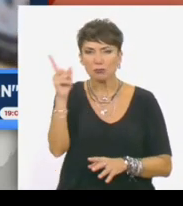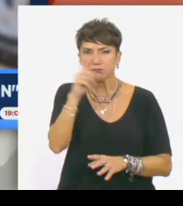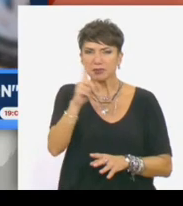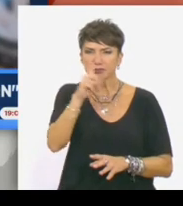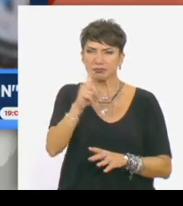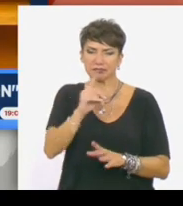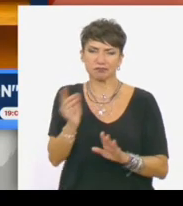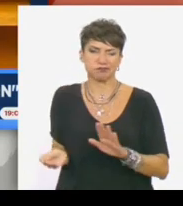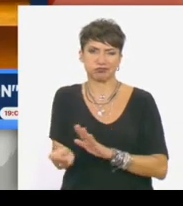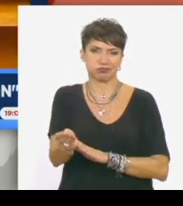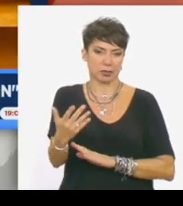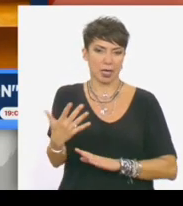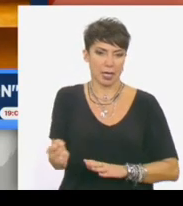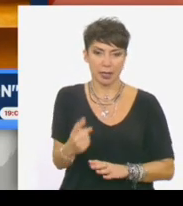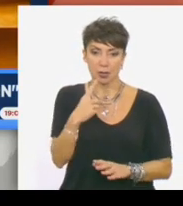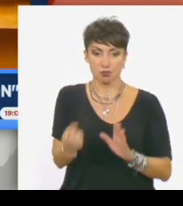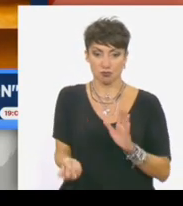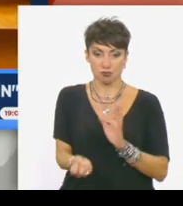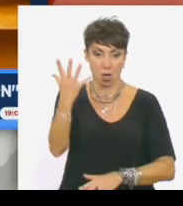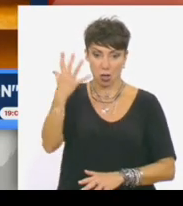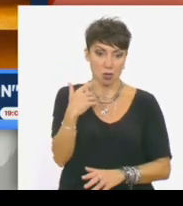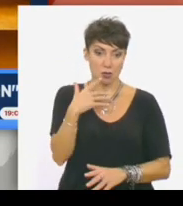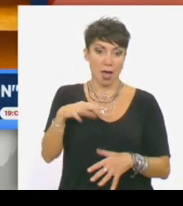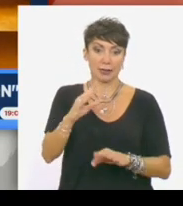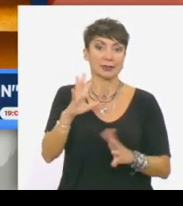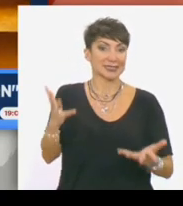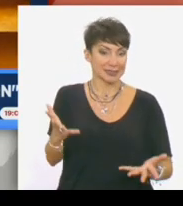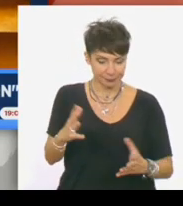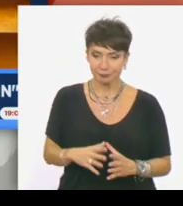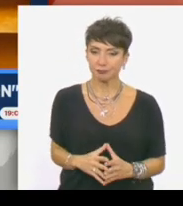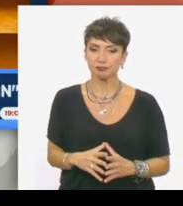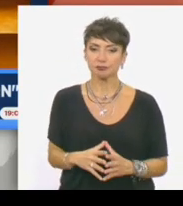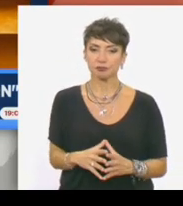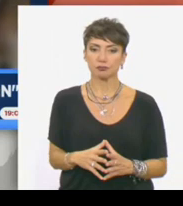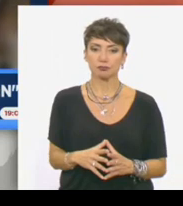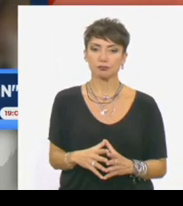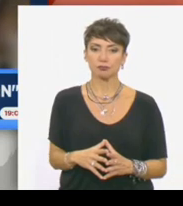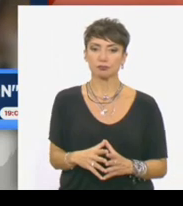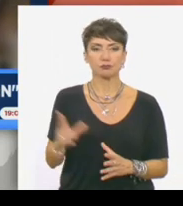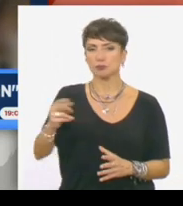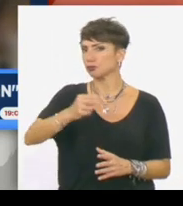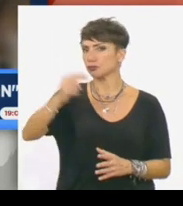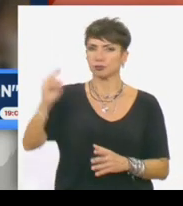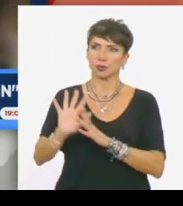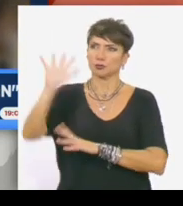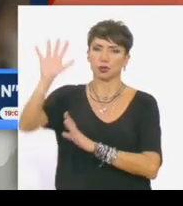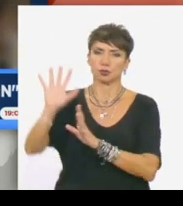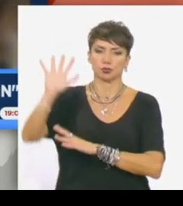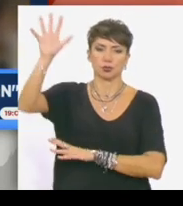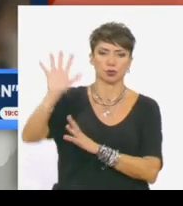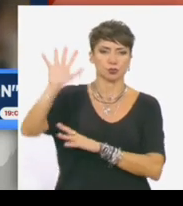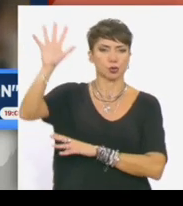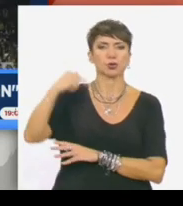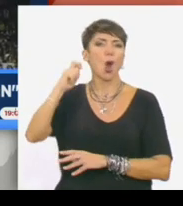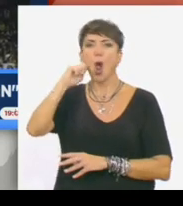συνταγογραφήσεις. Όλα ξεκίνησαν μετά την μήνυση που υπέβαλε εναντίον της ο γνωστός μπασκεπολίστας, Ντίνος